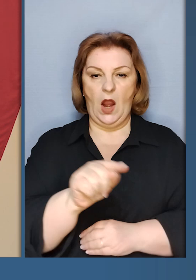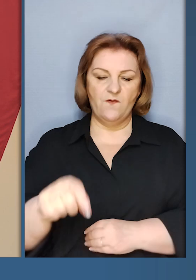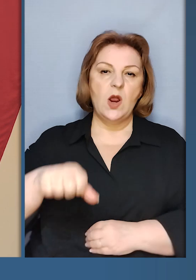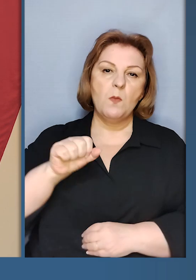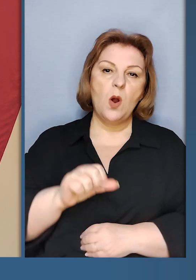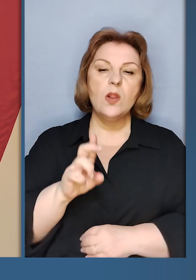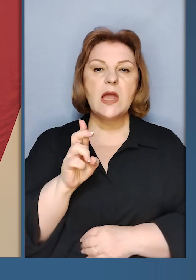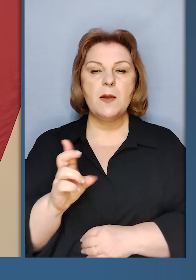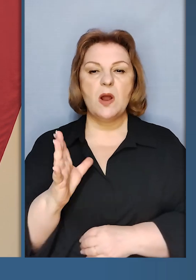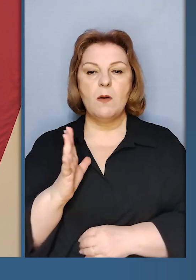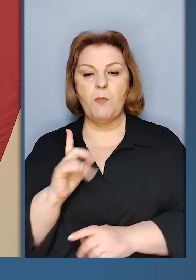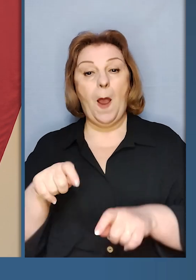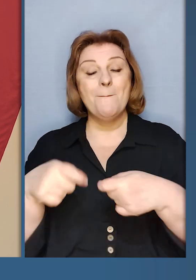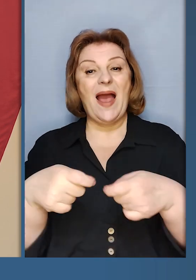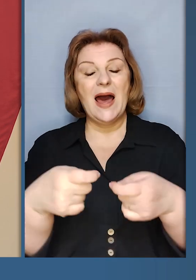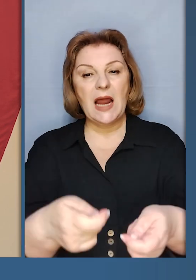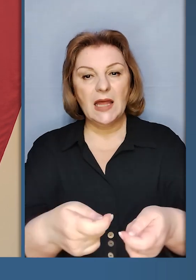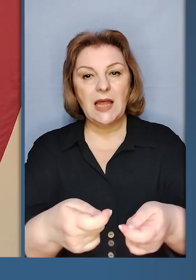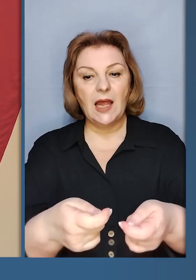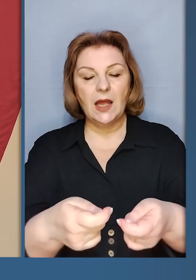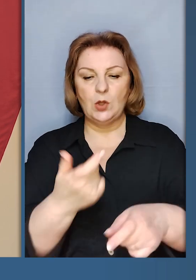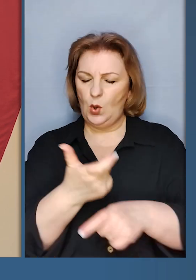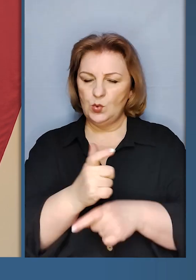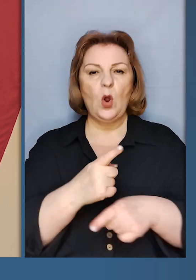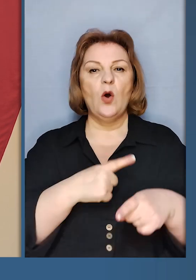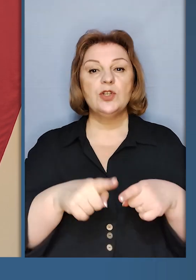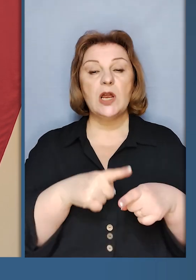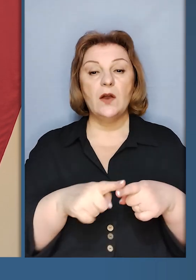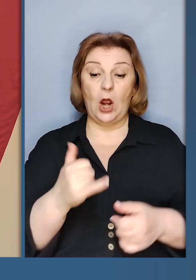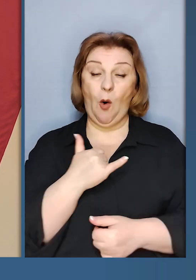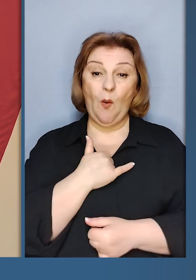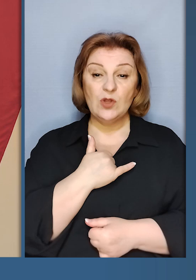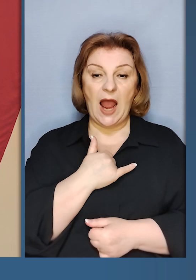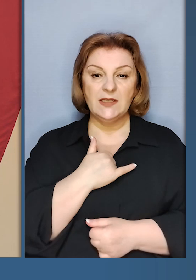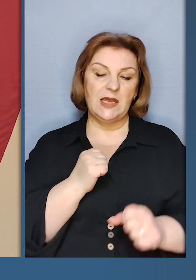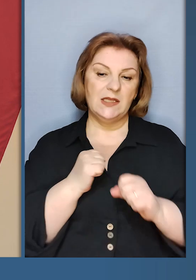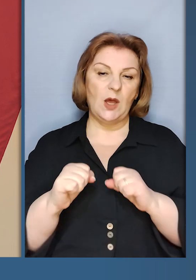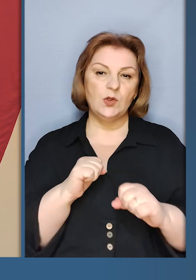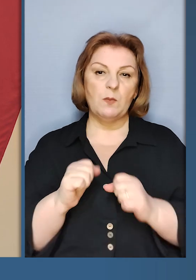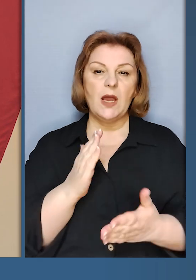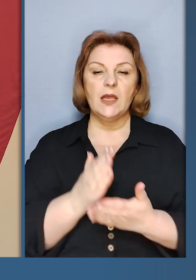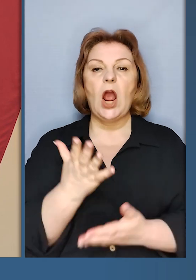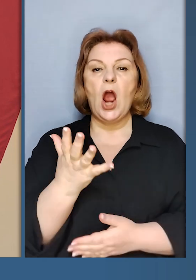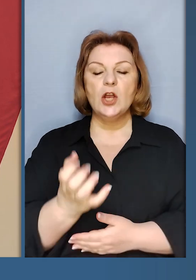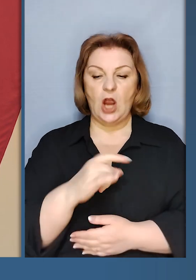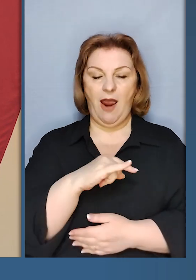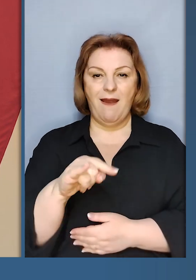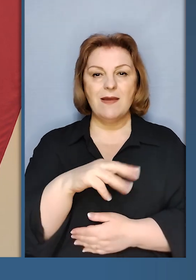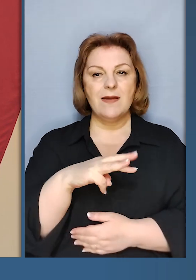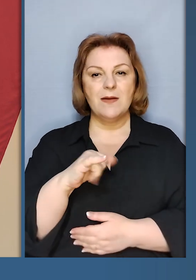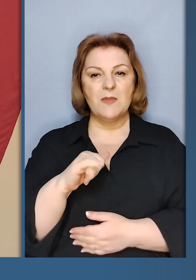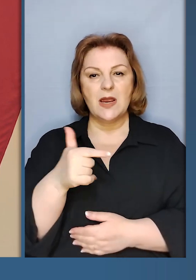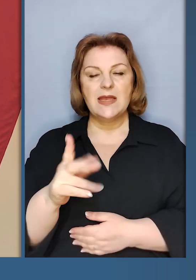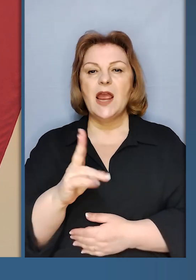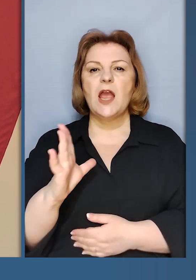Отже, вони могли б бути передані досить швидко, а в нашому розпорядженні